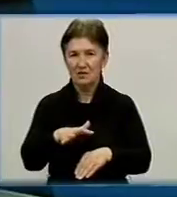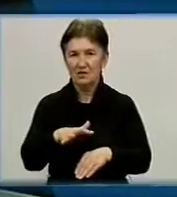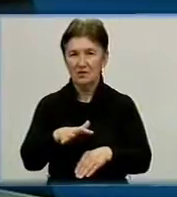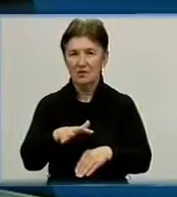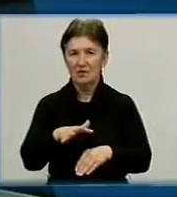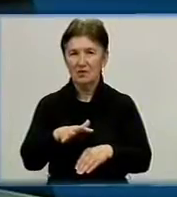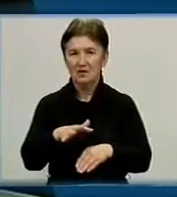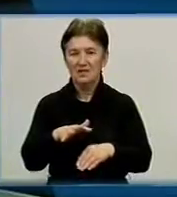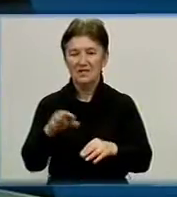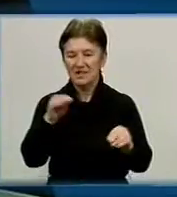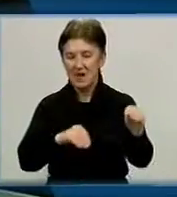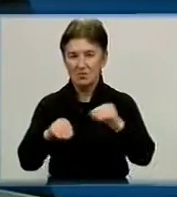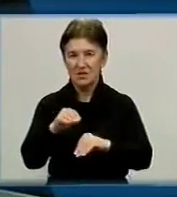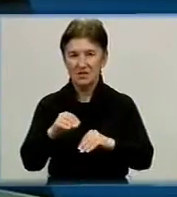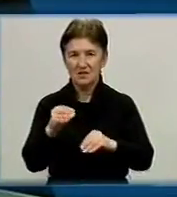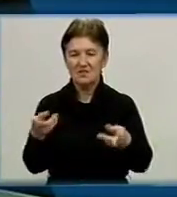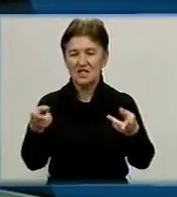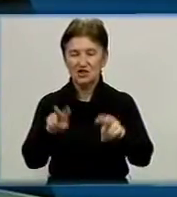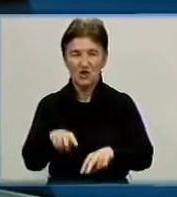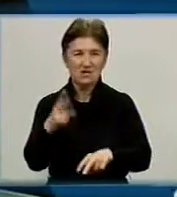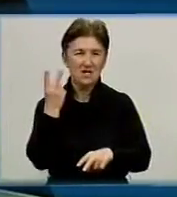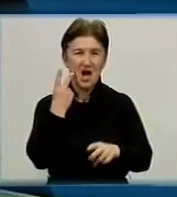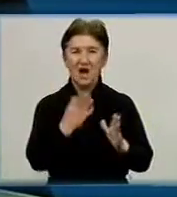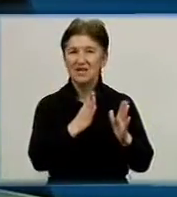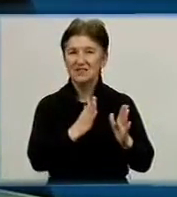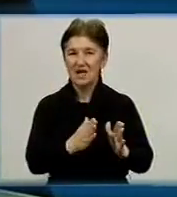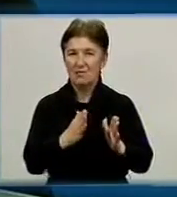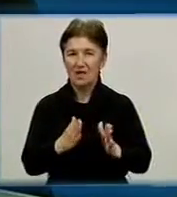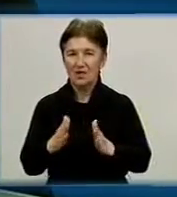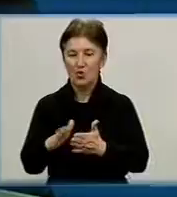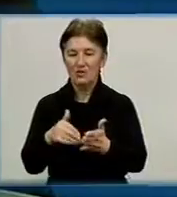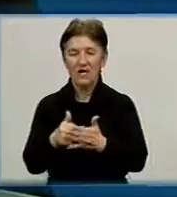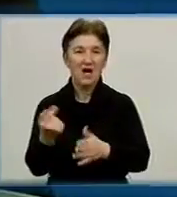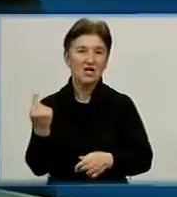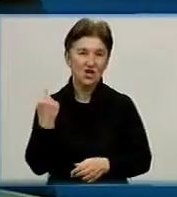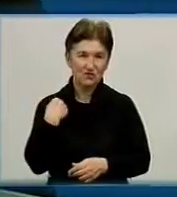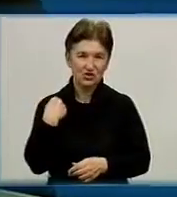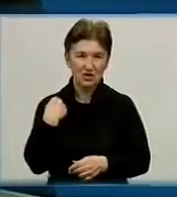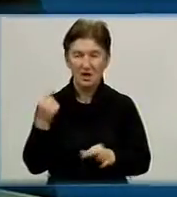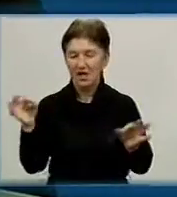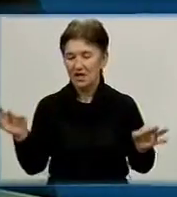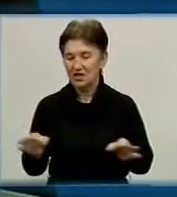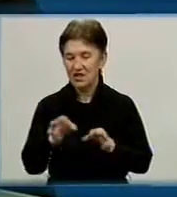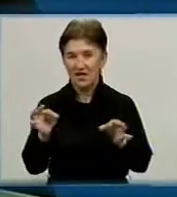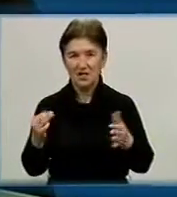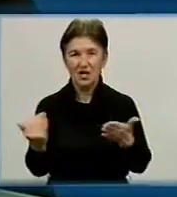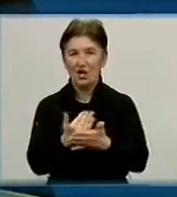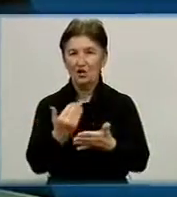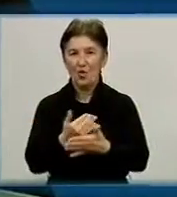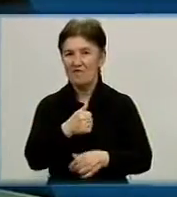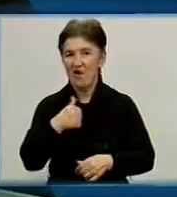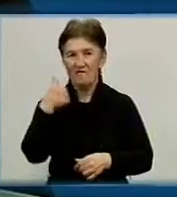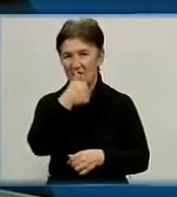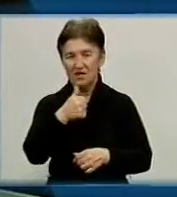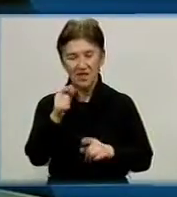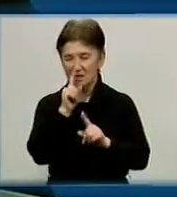культур залишається стабільним для Кіровоградщини. Ніяких нововведень в цьому році не